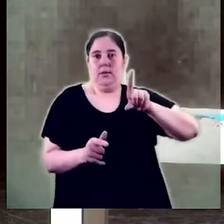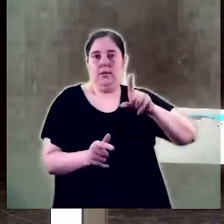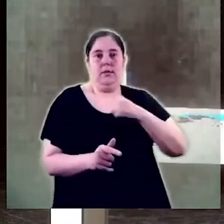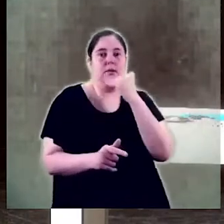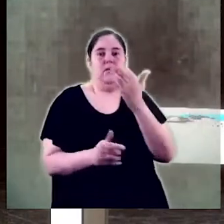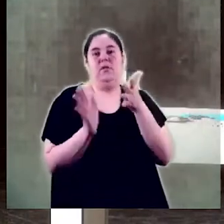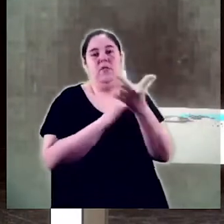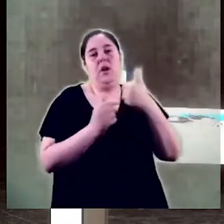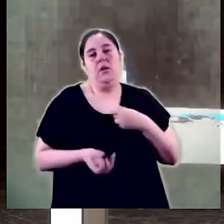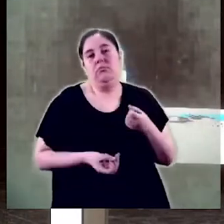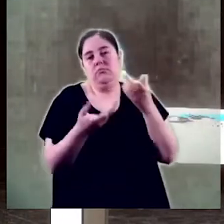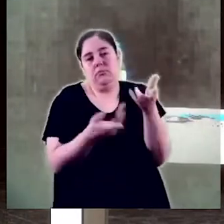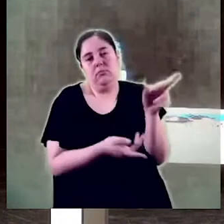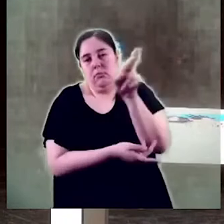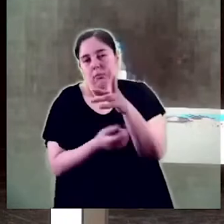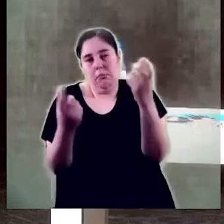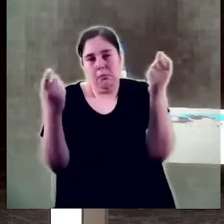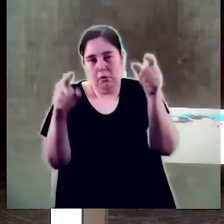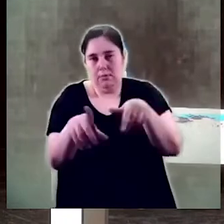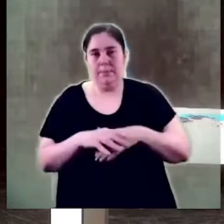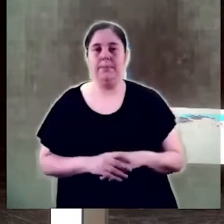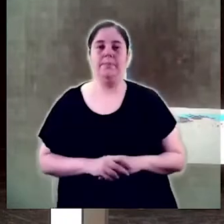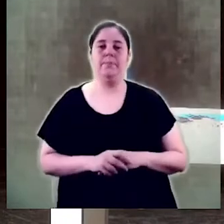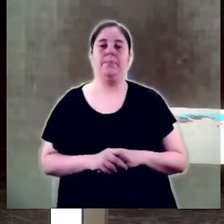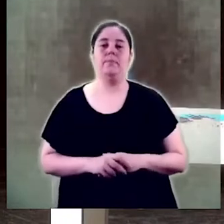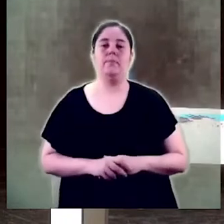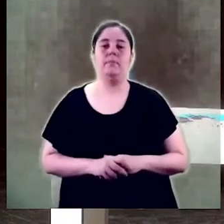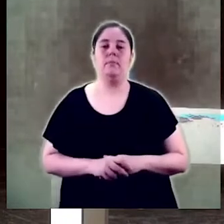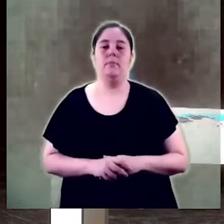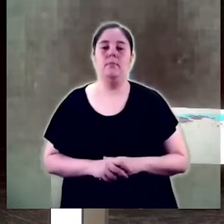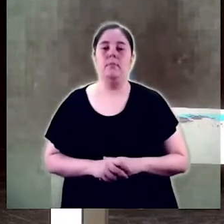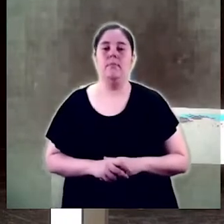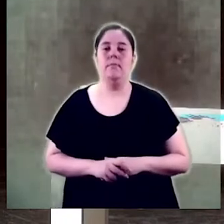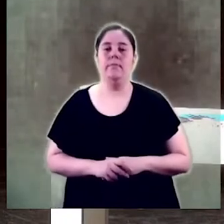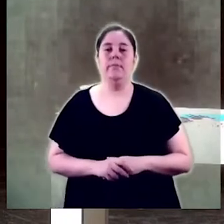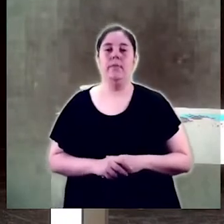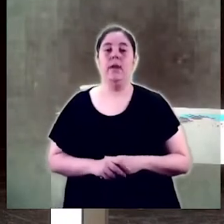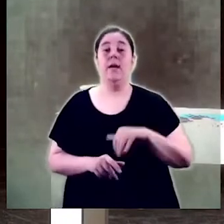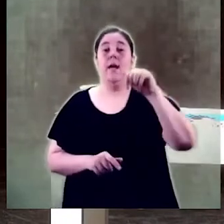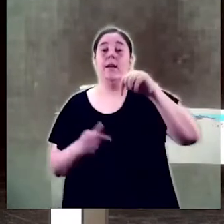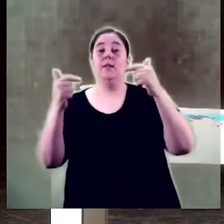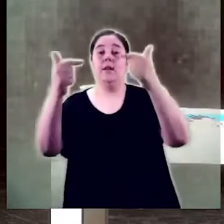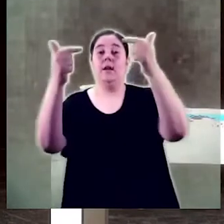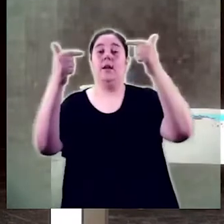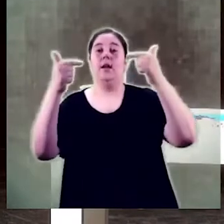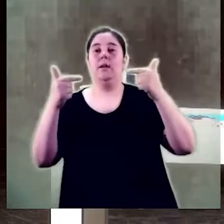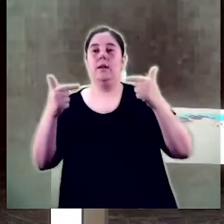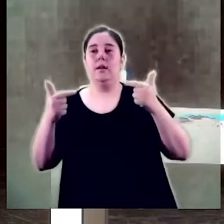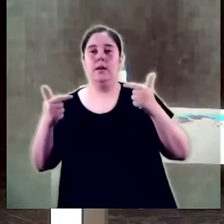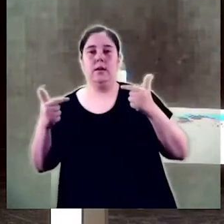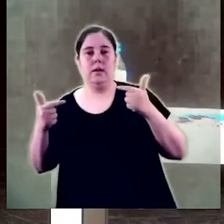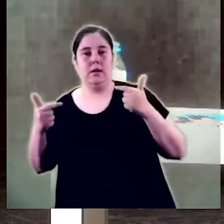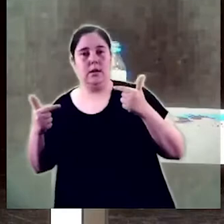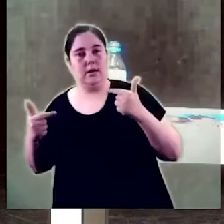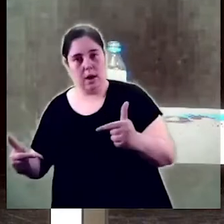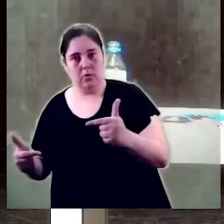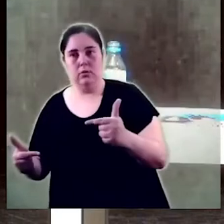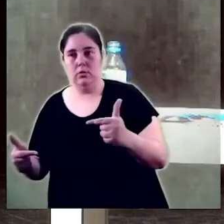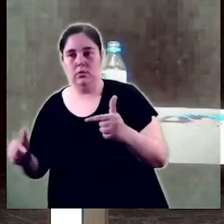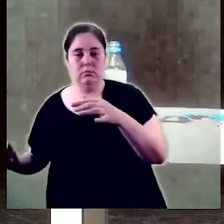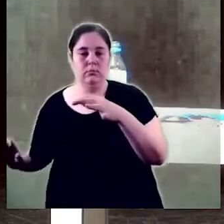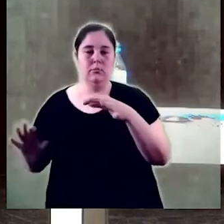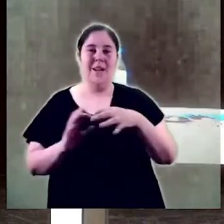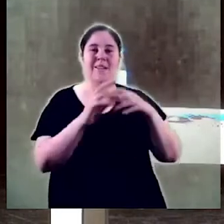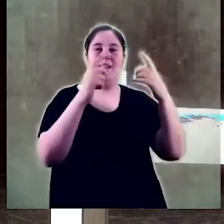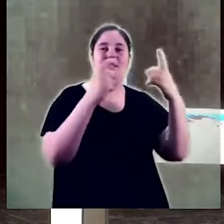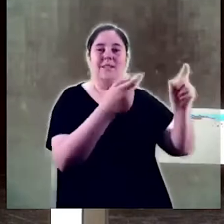us les estalviu. Si m'hi refereixo és perquè aquest grau dóna resposta a la necessitat peremptòria de